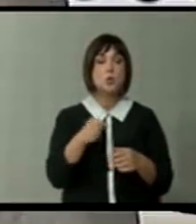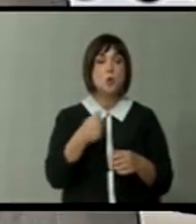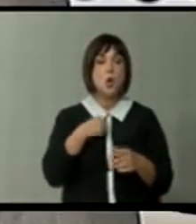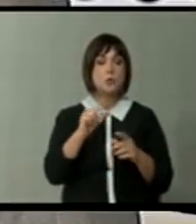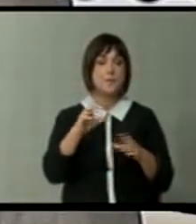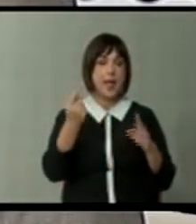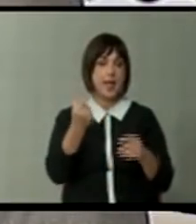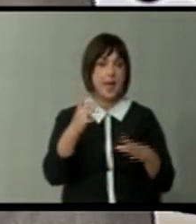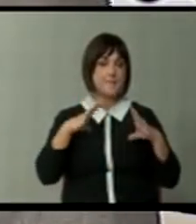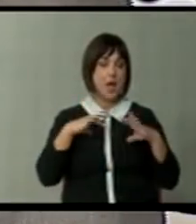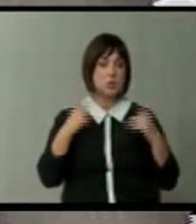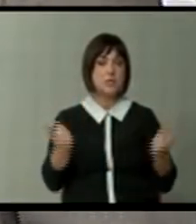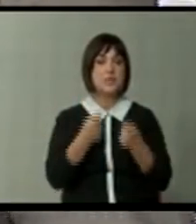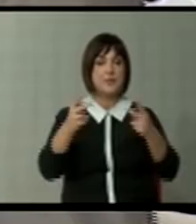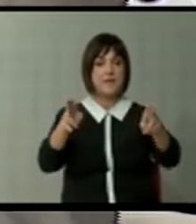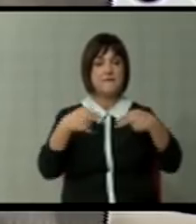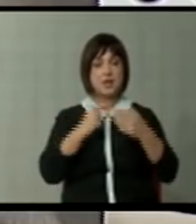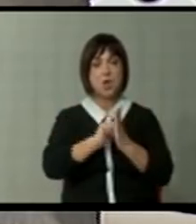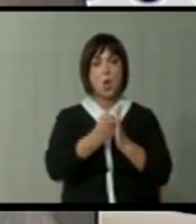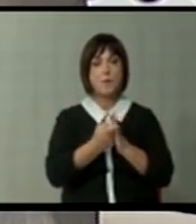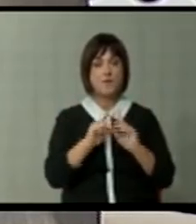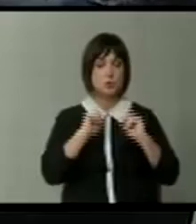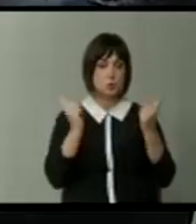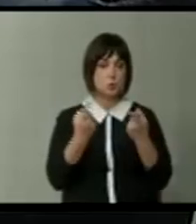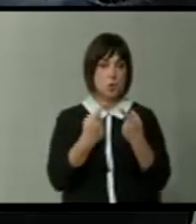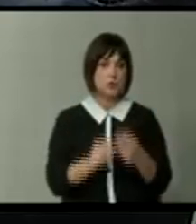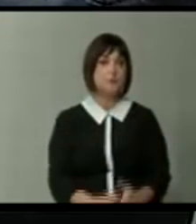одиме на мала пауза за реклами и се враќаме веднаш во студиото.